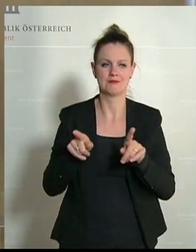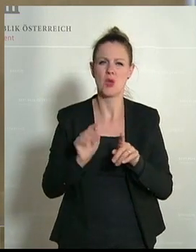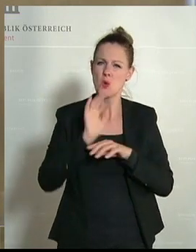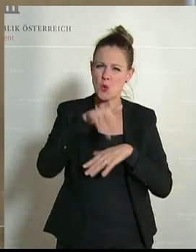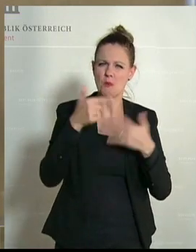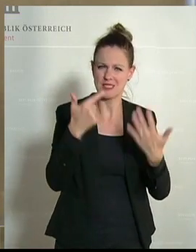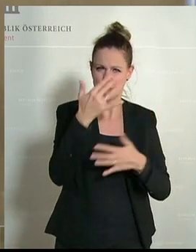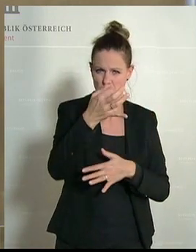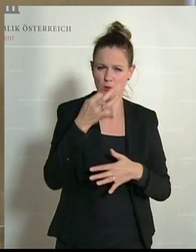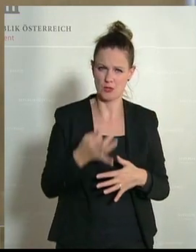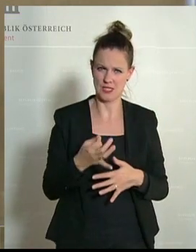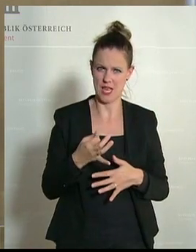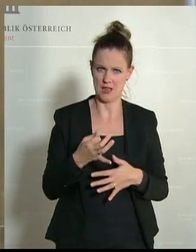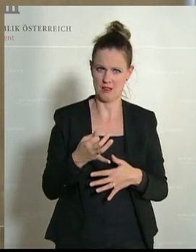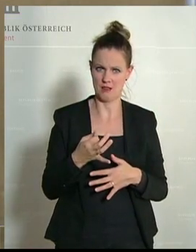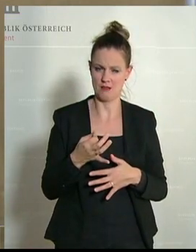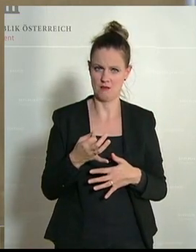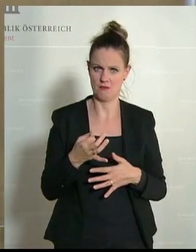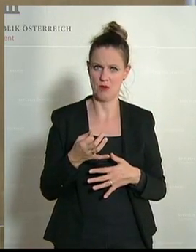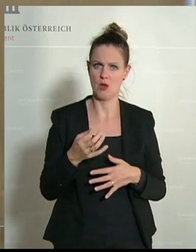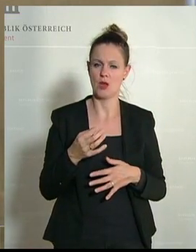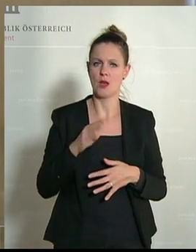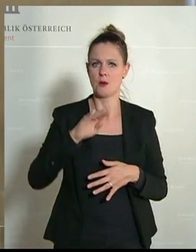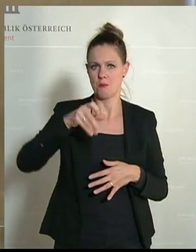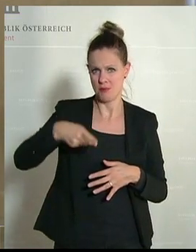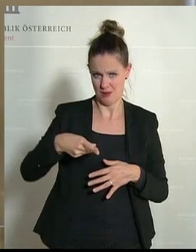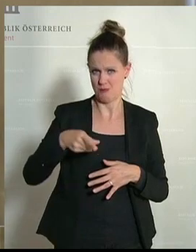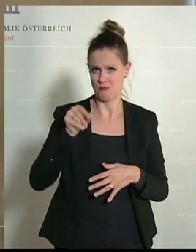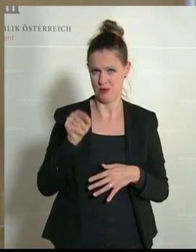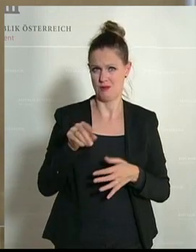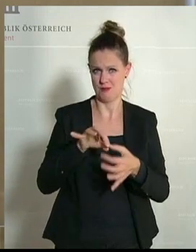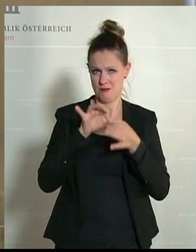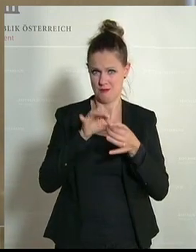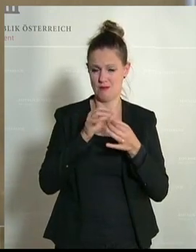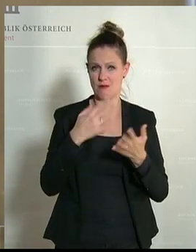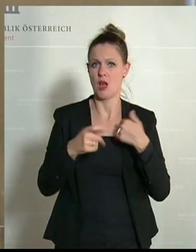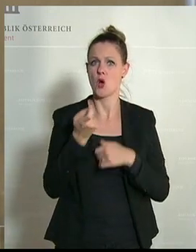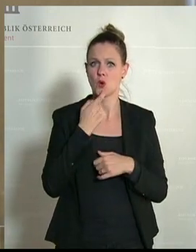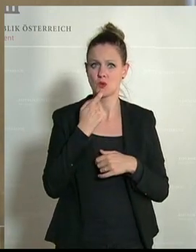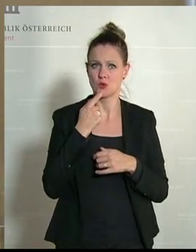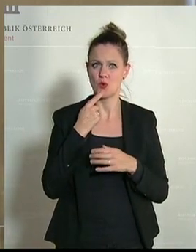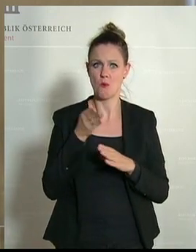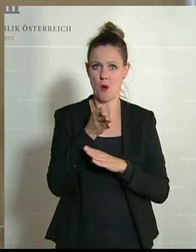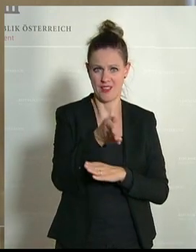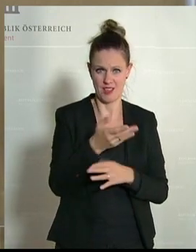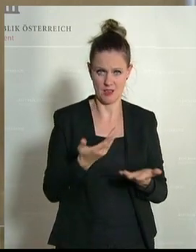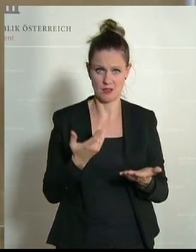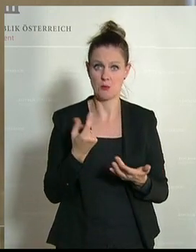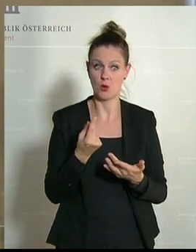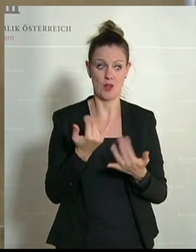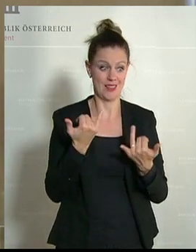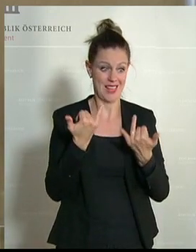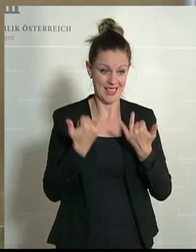dass über 70 Prozent unseres Bruttonationalproduktes konsumorientiert passiert. Und wenn wir jetzt